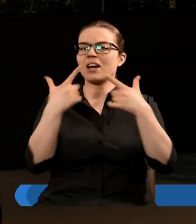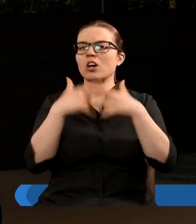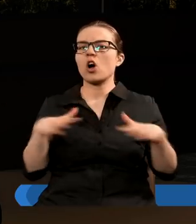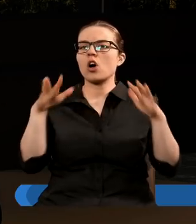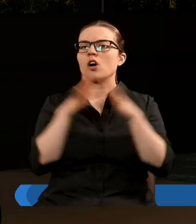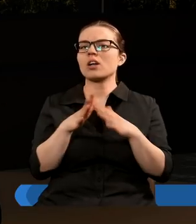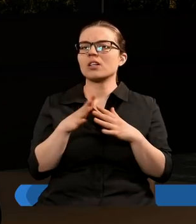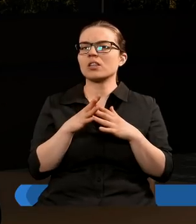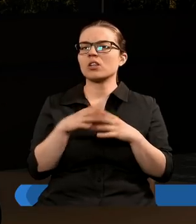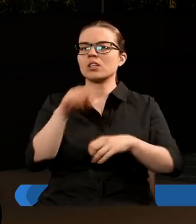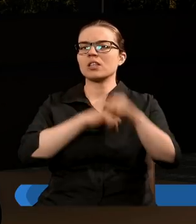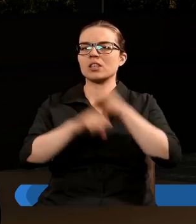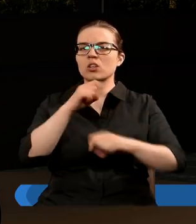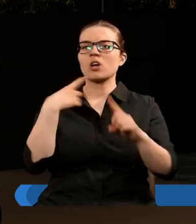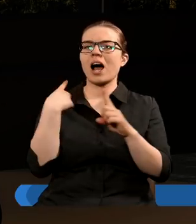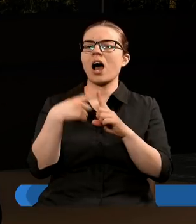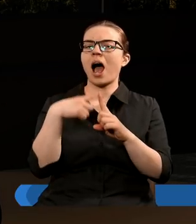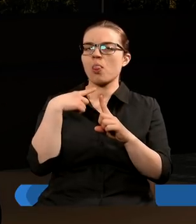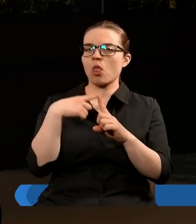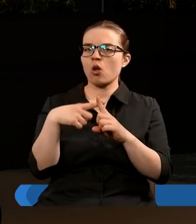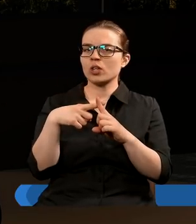rzymskokatolickiego